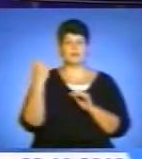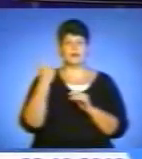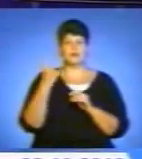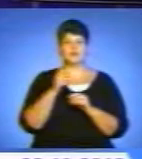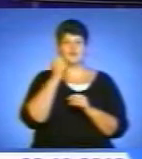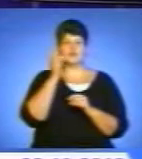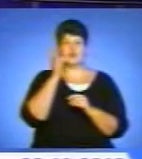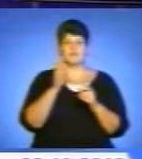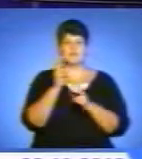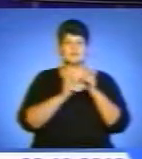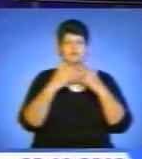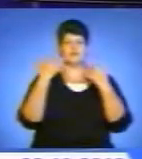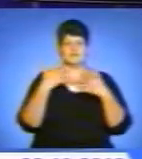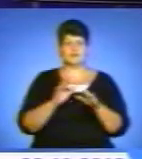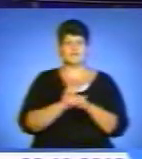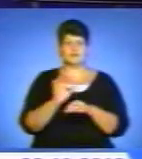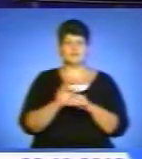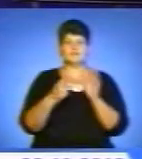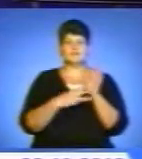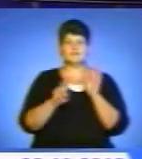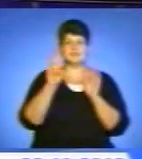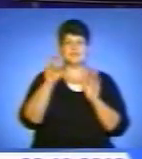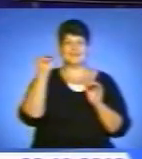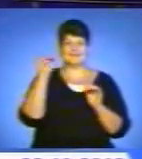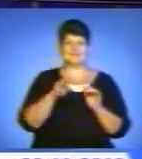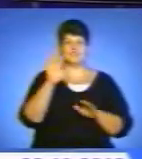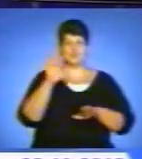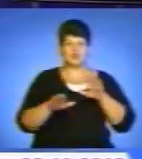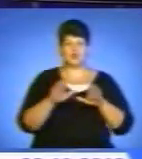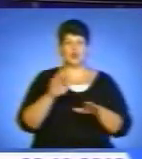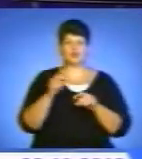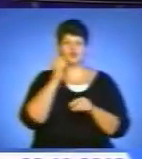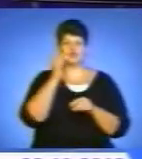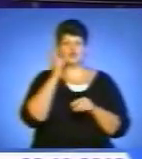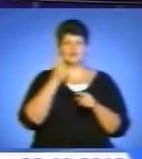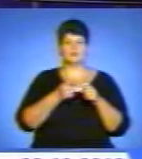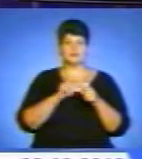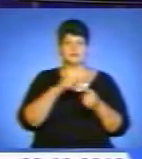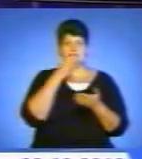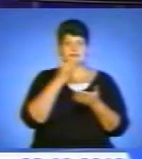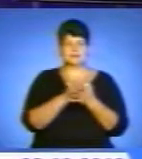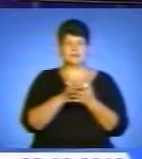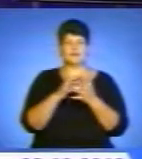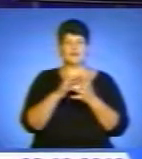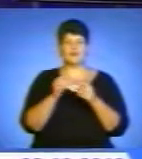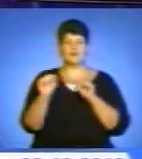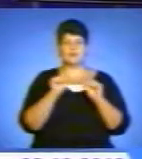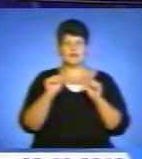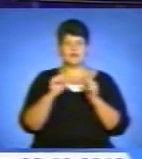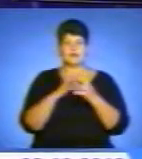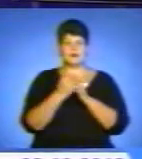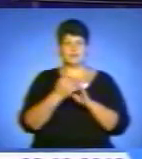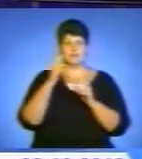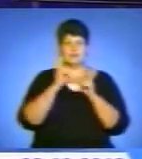Тернопільщини вже виробили майже 82 тисячі тонн цукру. Про це повідомили в Головному управлінні Агропромислового розвитку обласної державної